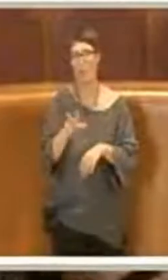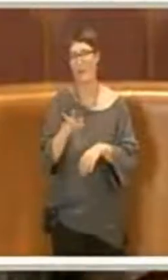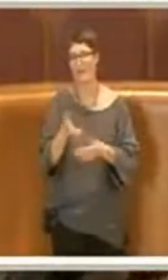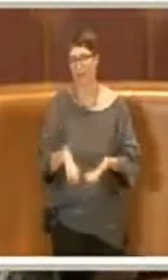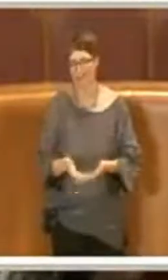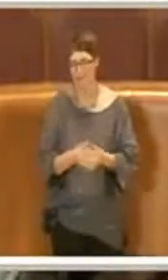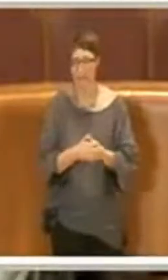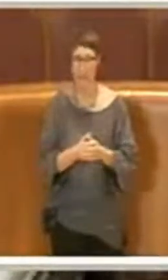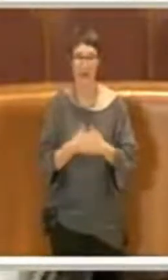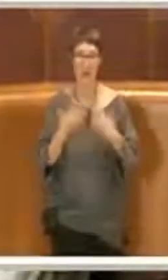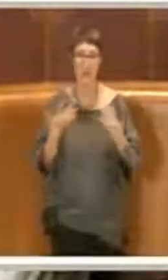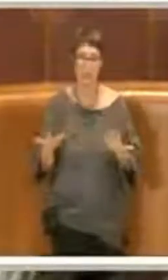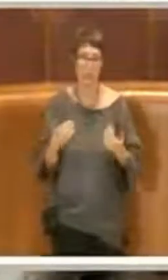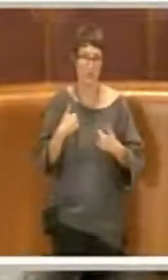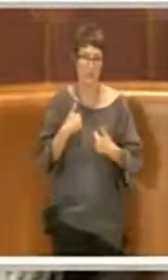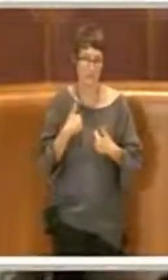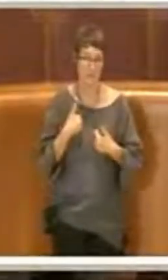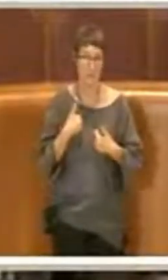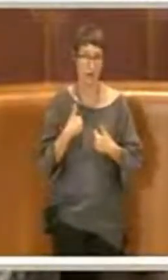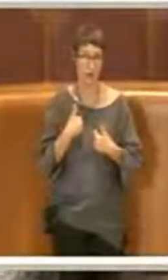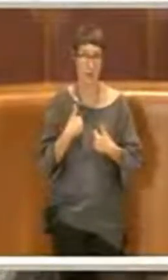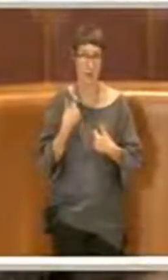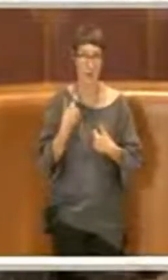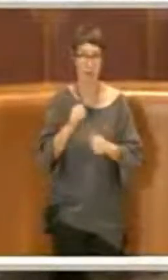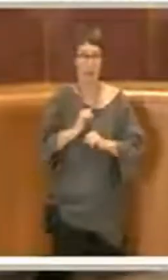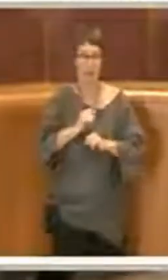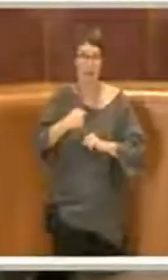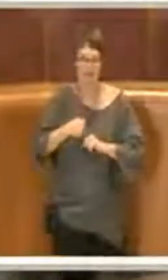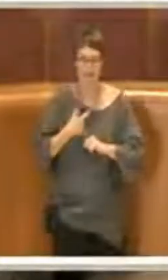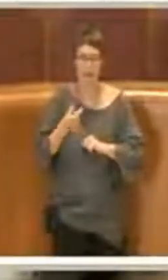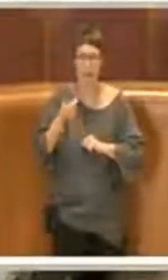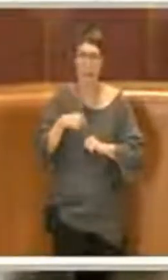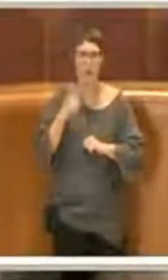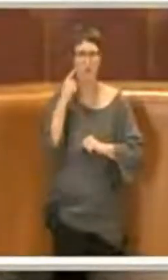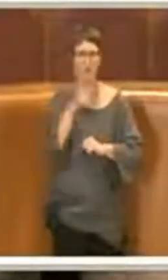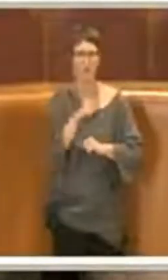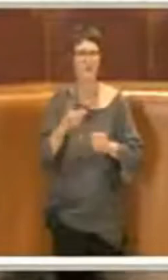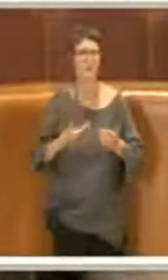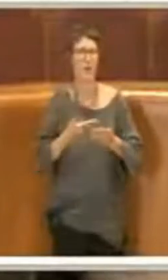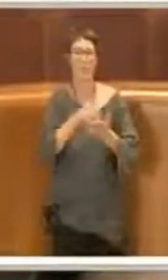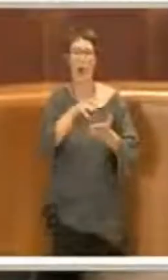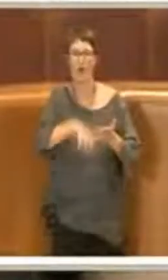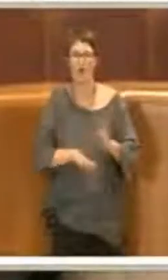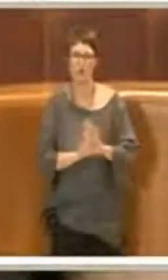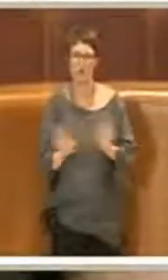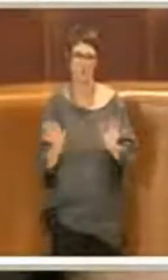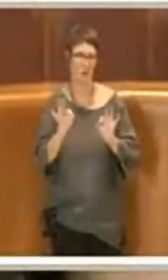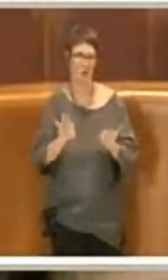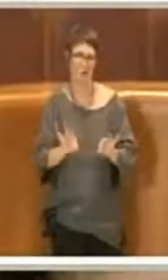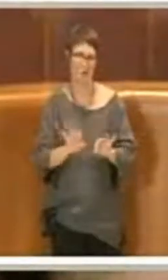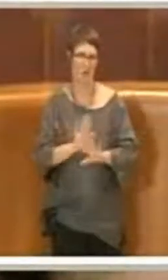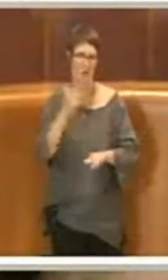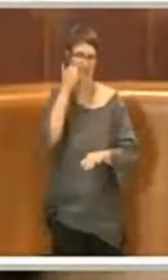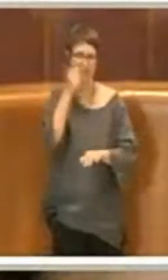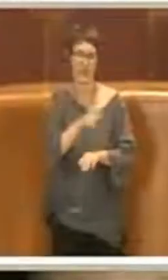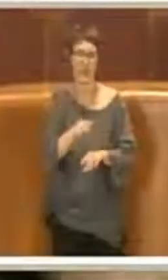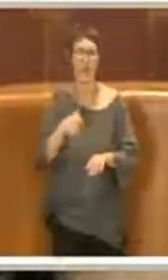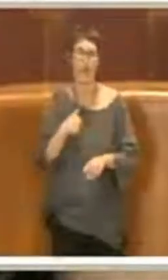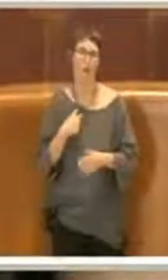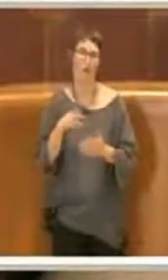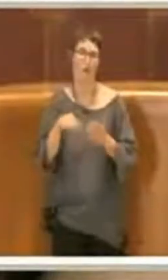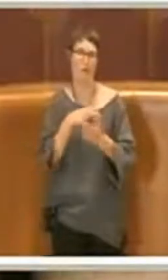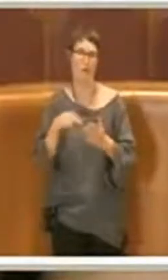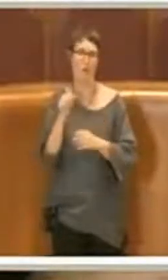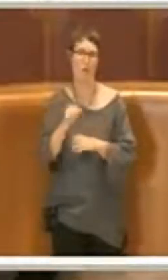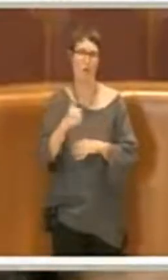visto che è veramente strumentale e solamente per metterci in difficoltà, io voterò a contraria.